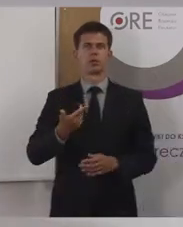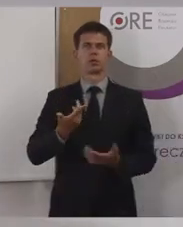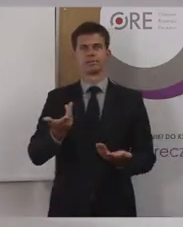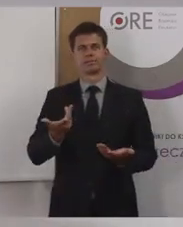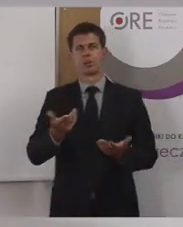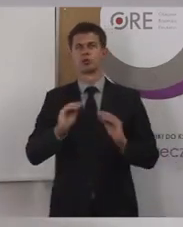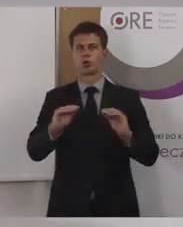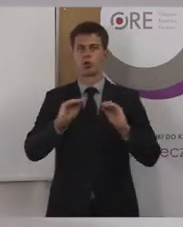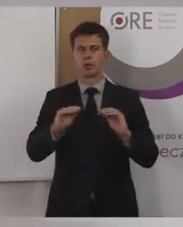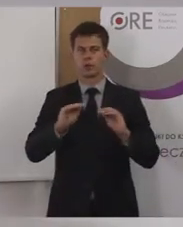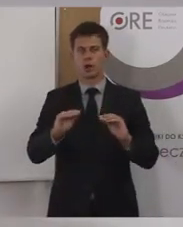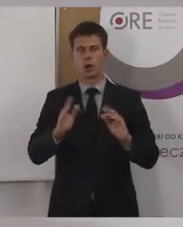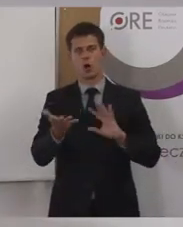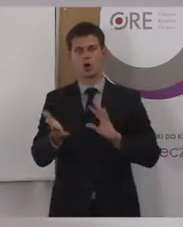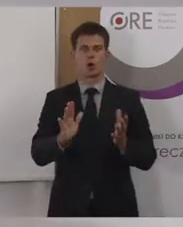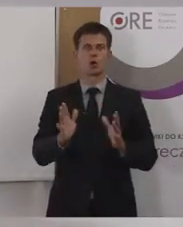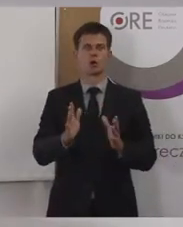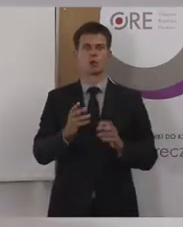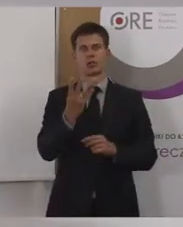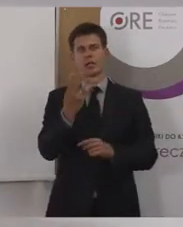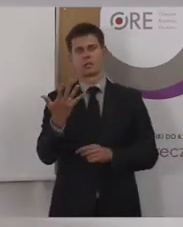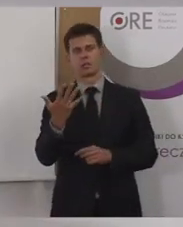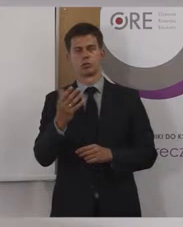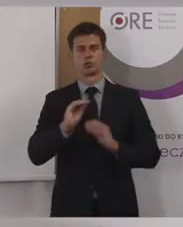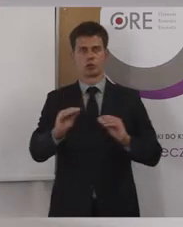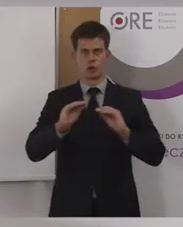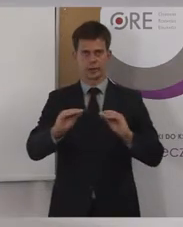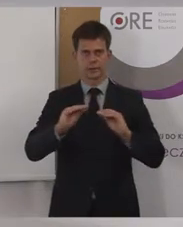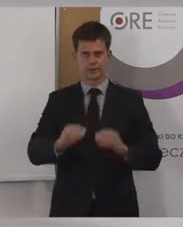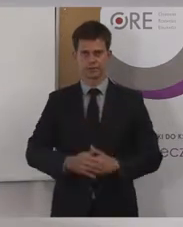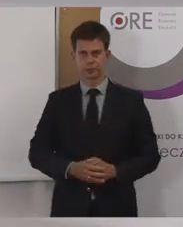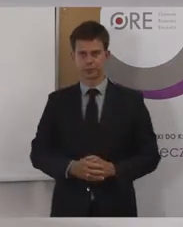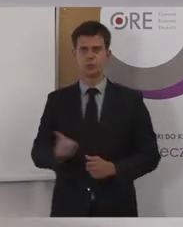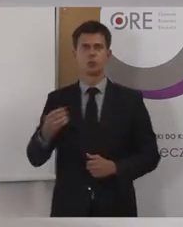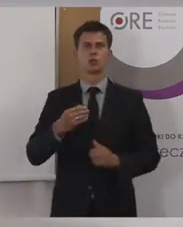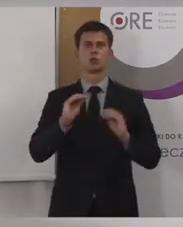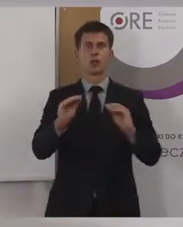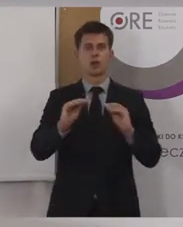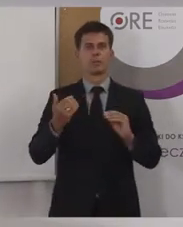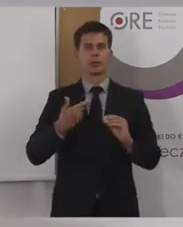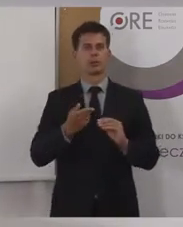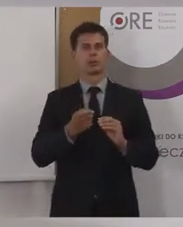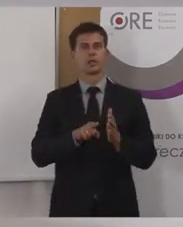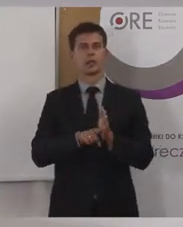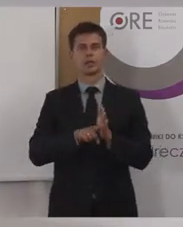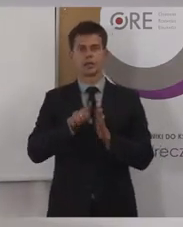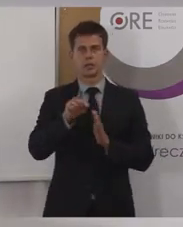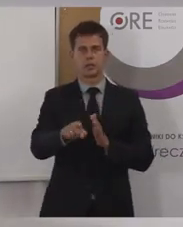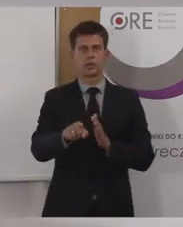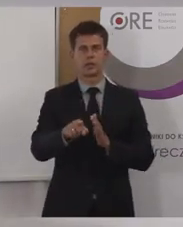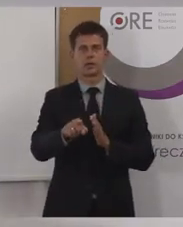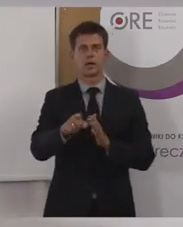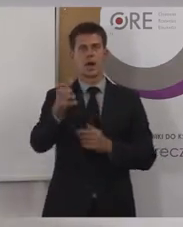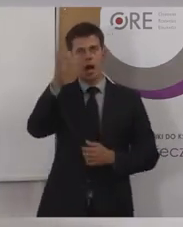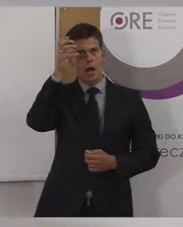odbyło bodajże 4 albo 5 nawet. Były to szkolenia skierowane właśnie przede wszystkim do